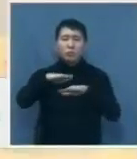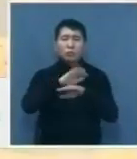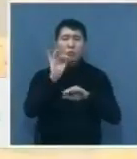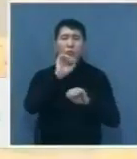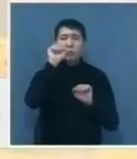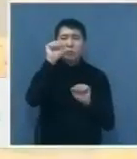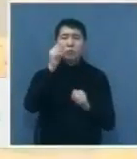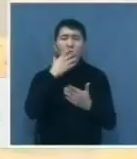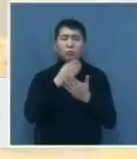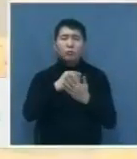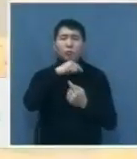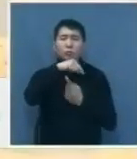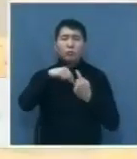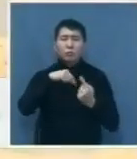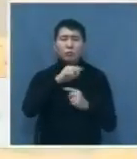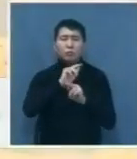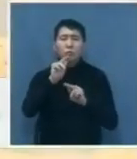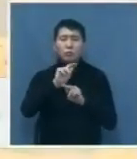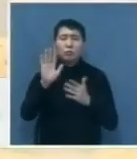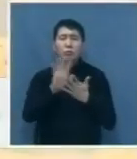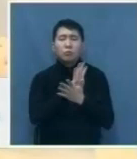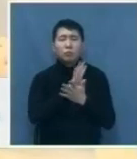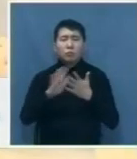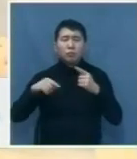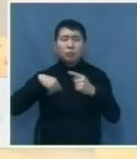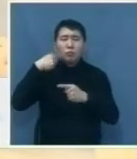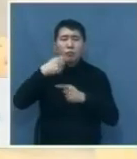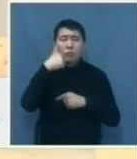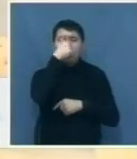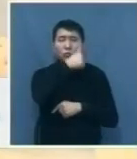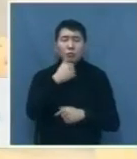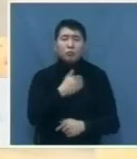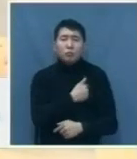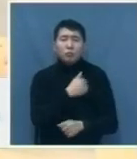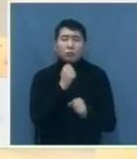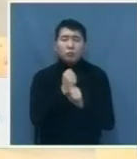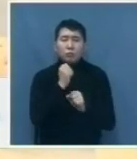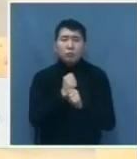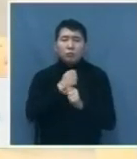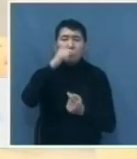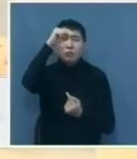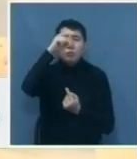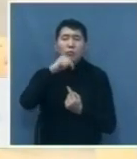обучаем, пока обучаем бесплатно. Со следующего года хотим сделать соответствующие